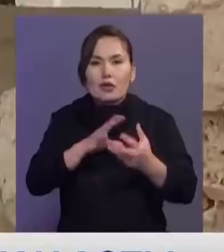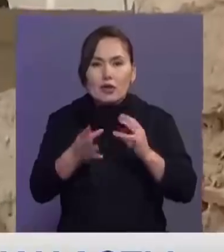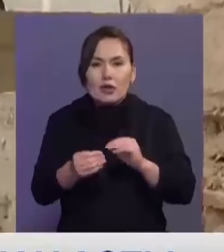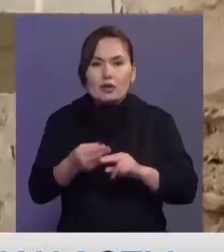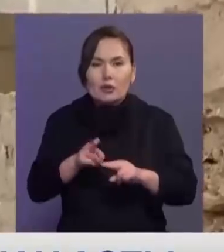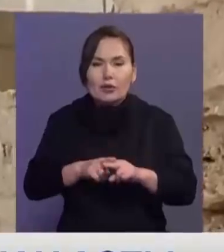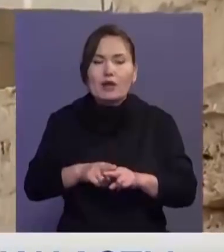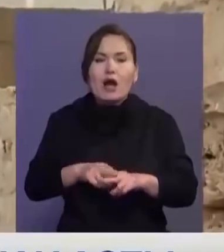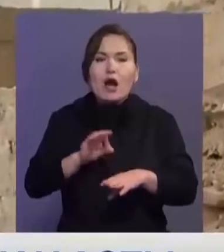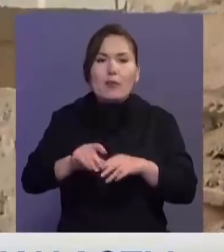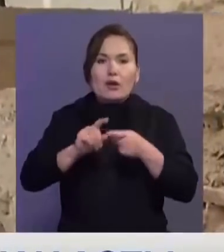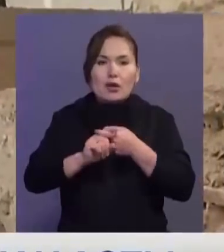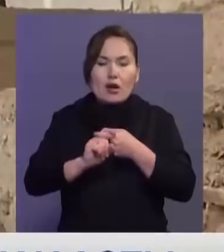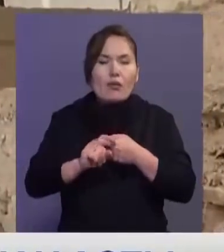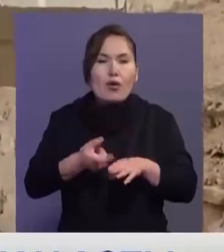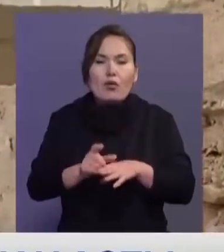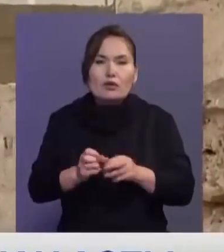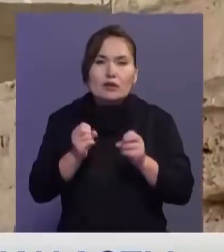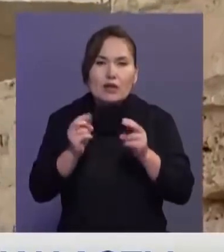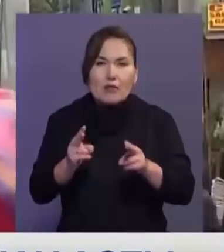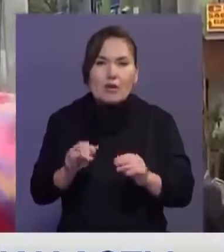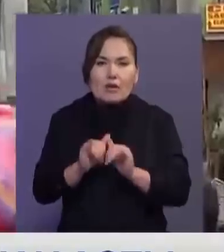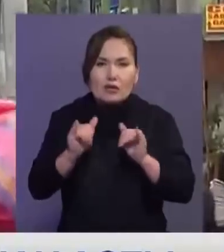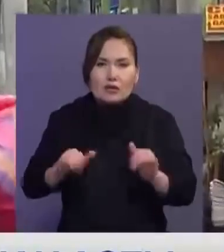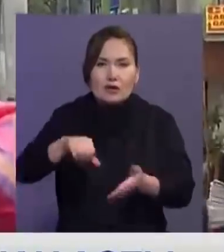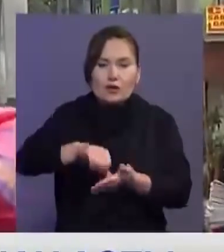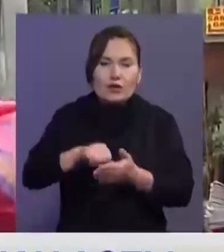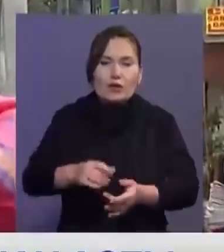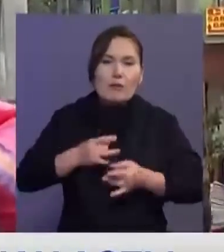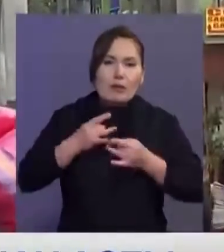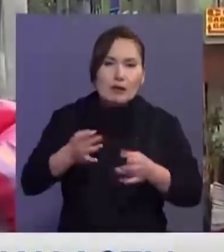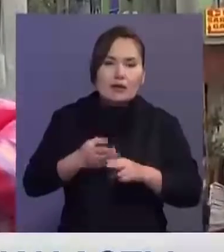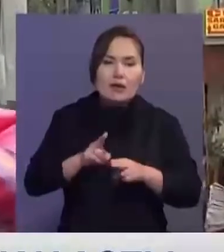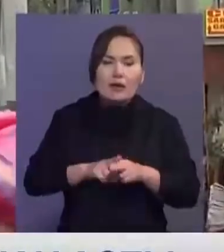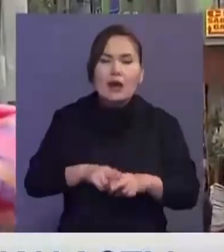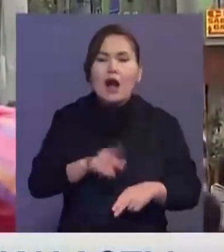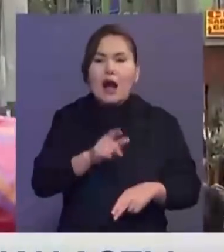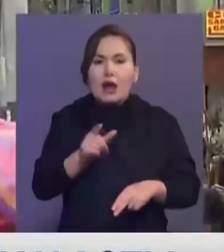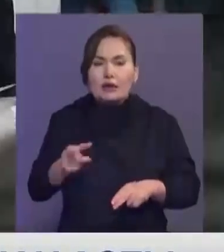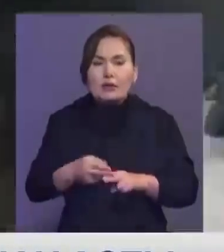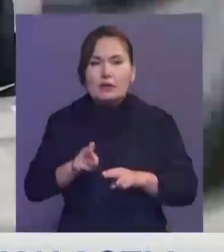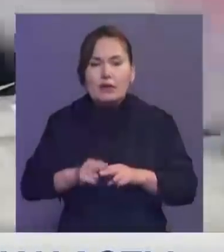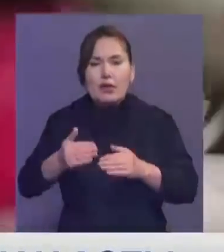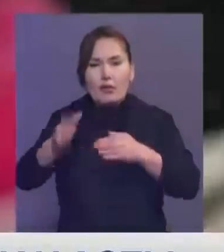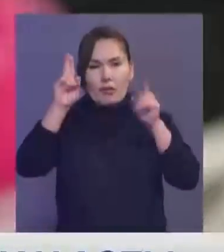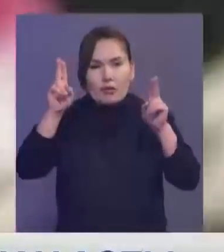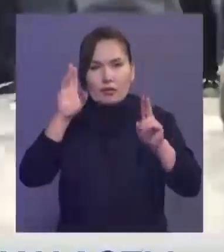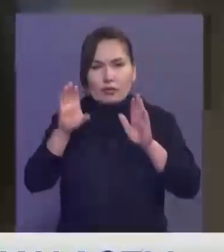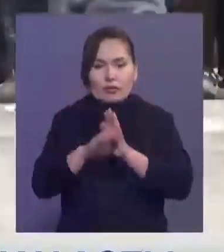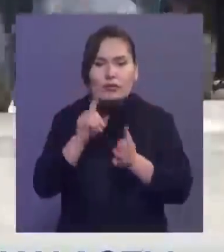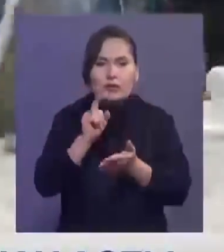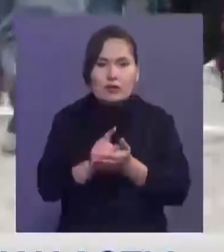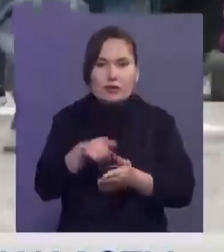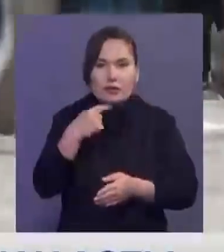атал бөтледі. Бұл вирустың таралығын өдет-өтсу мүмкіндейт мамандар. Осы ретті бейлік тұрғындарды араға жықтық сақтауға шақыруды.